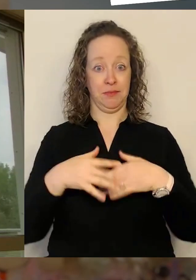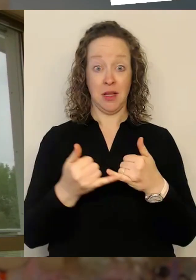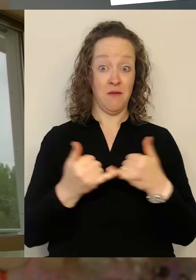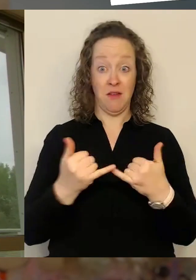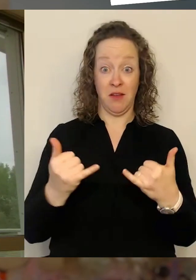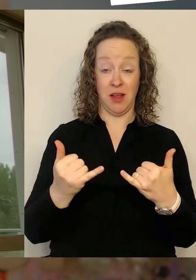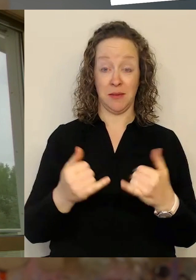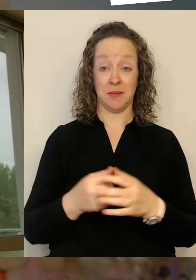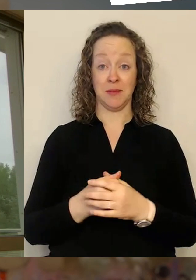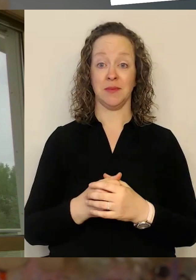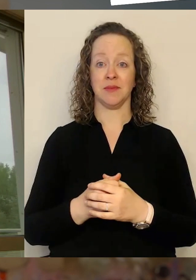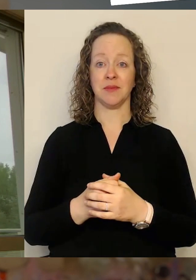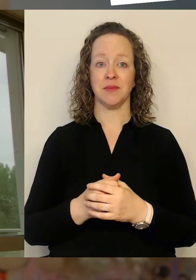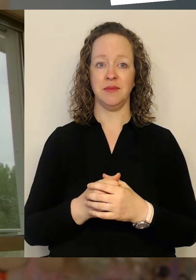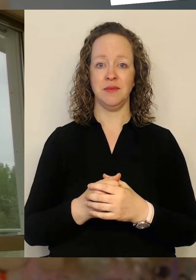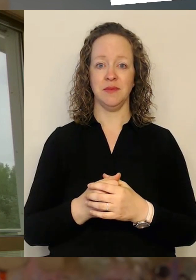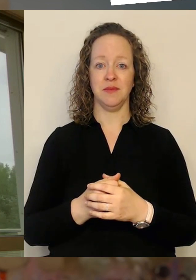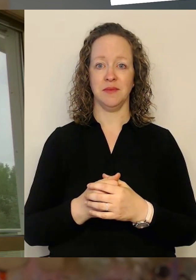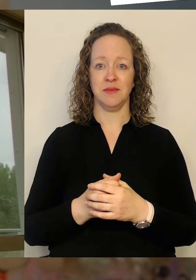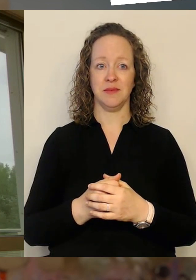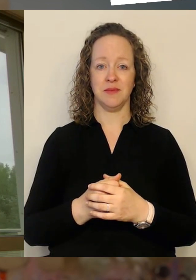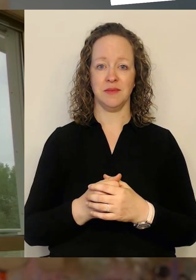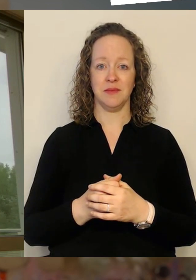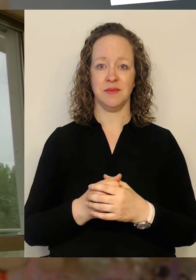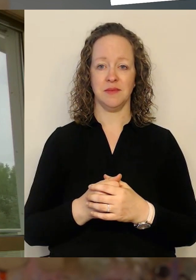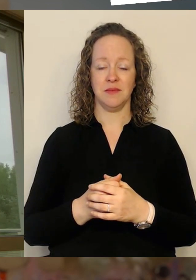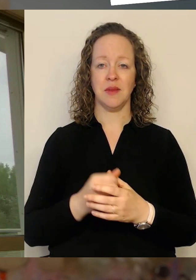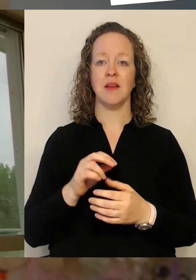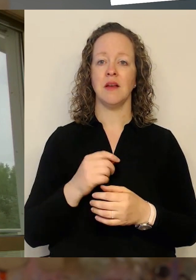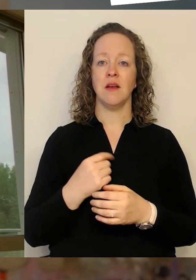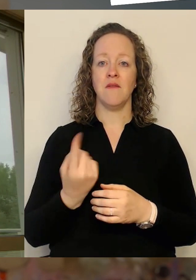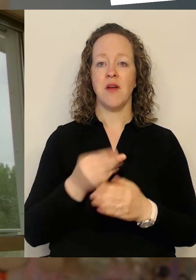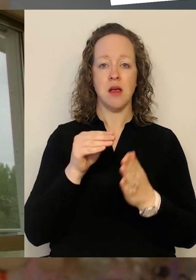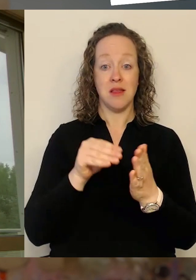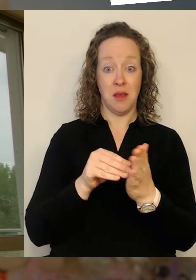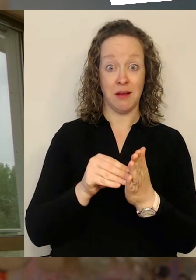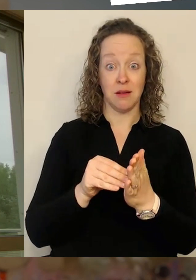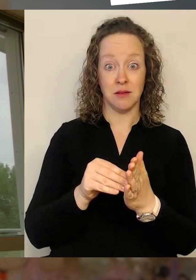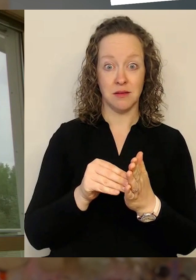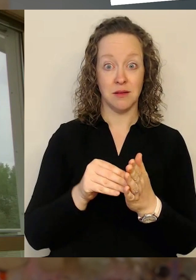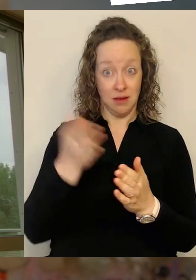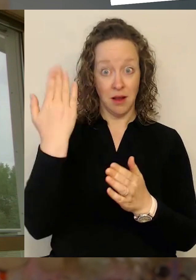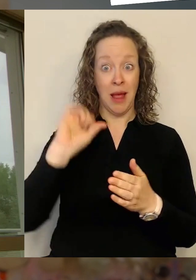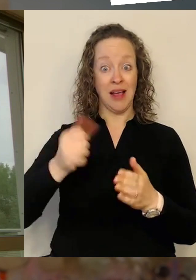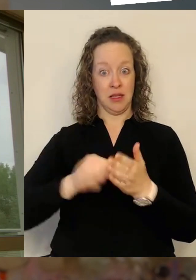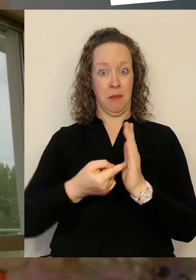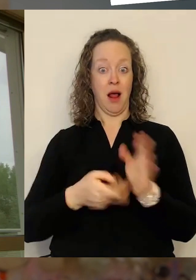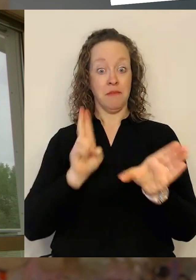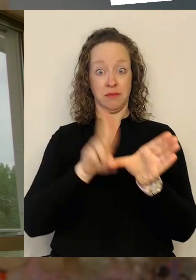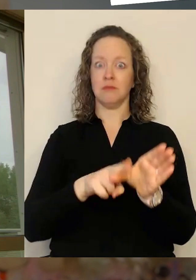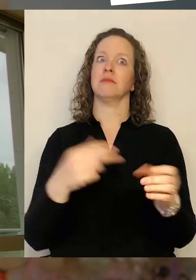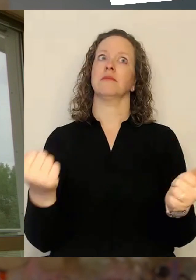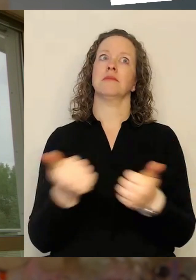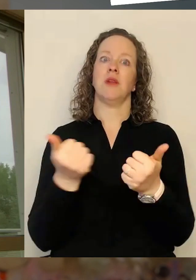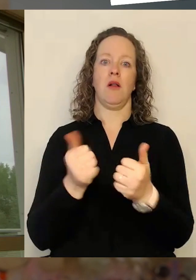Also wir sind tatsächlich wieder mit dabei, weil wir mit dem ersten Mal der Beteiligung tatsächlich ein sehr positives Feedback hatten, nämlich an der